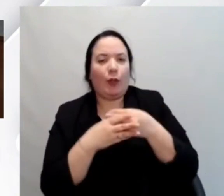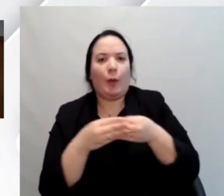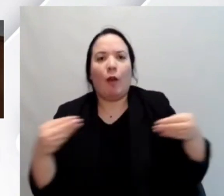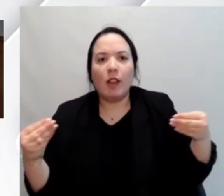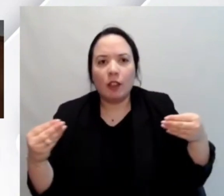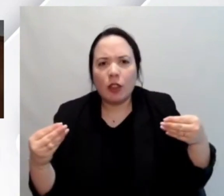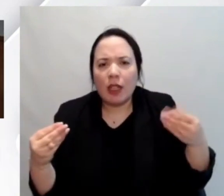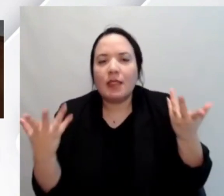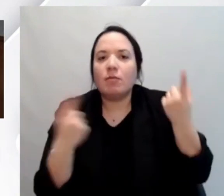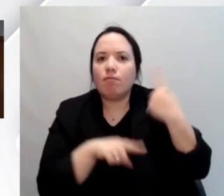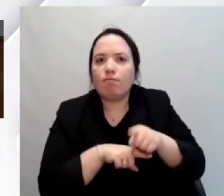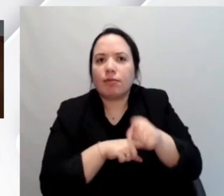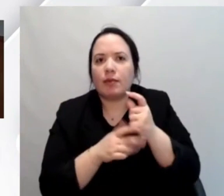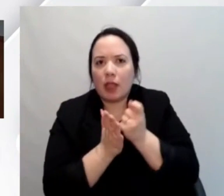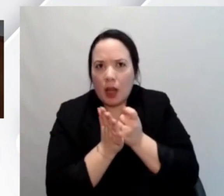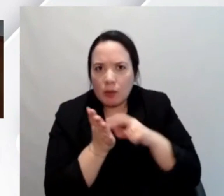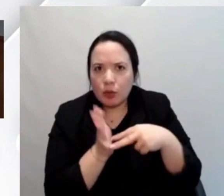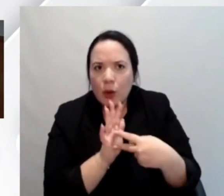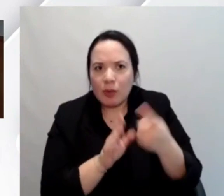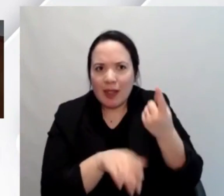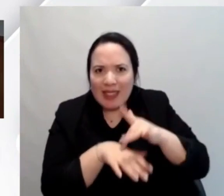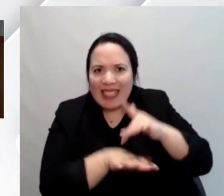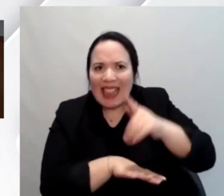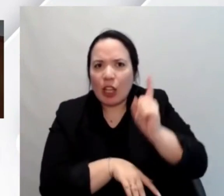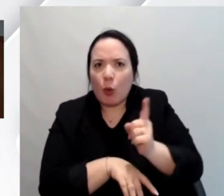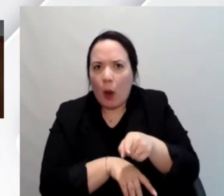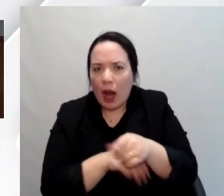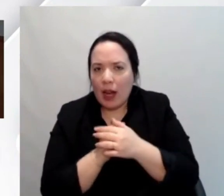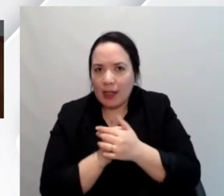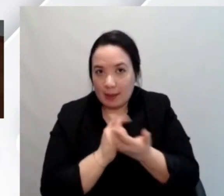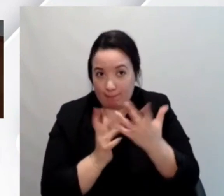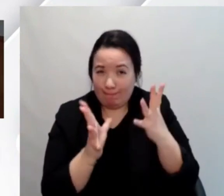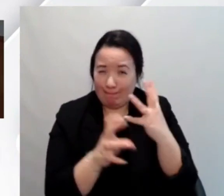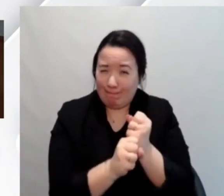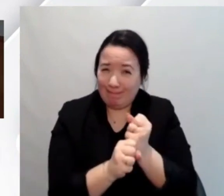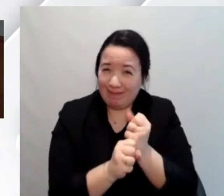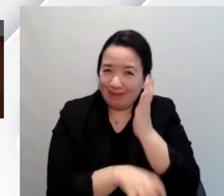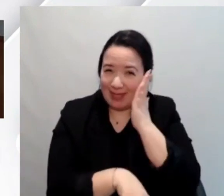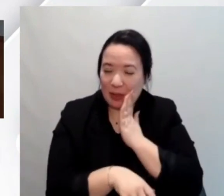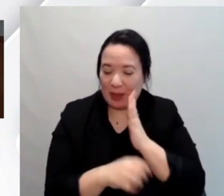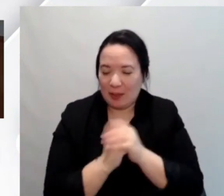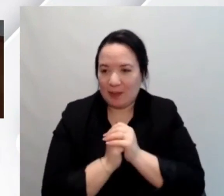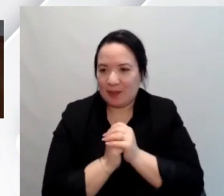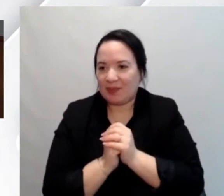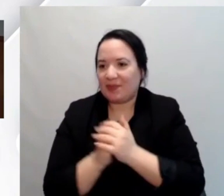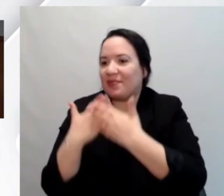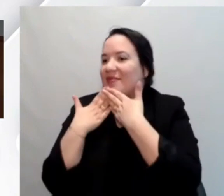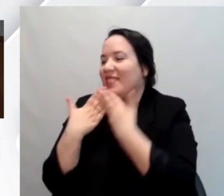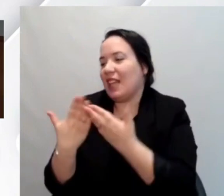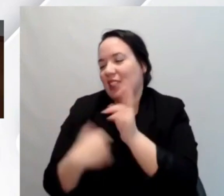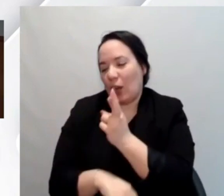criticità più grande che si trova in questo momento anche te sintesi Pasquale mi raccomando grazie Roberto